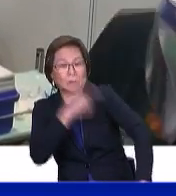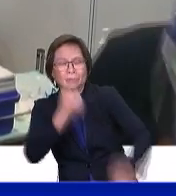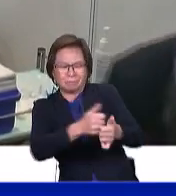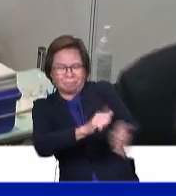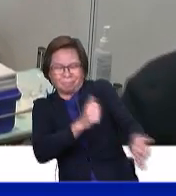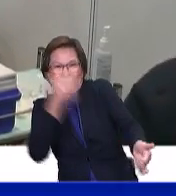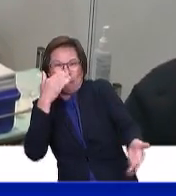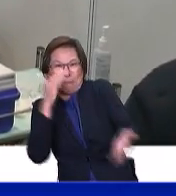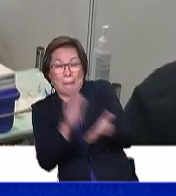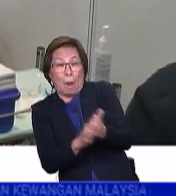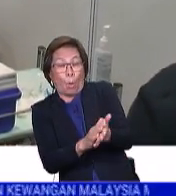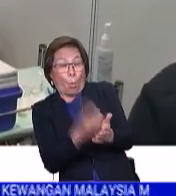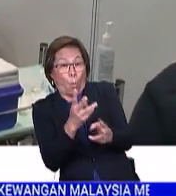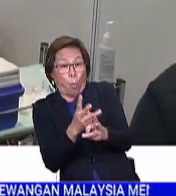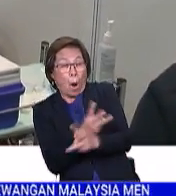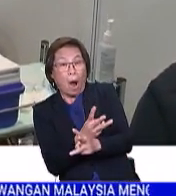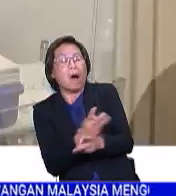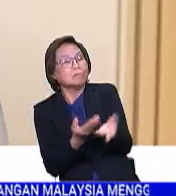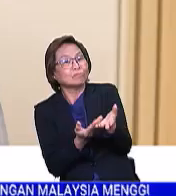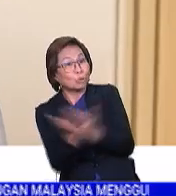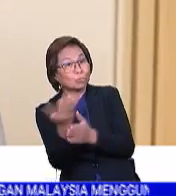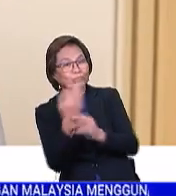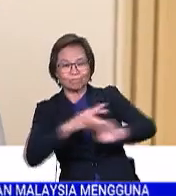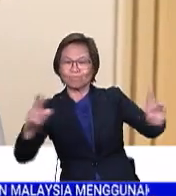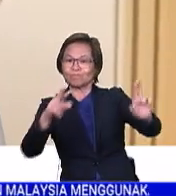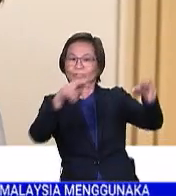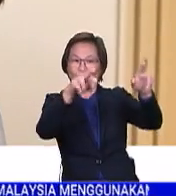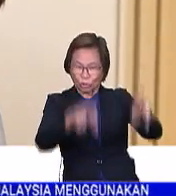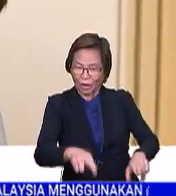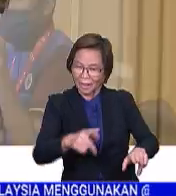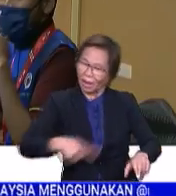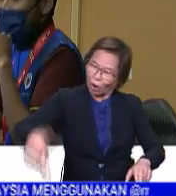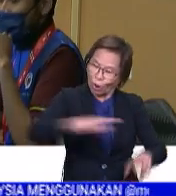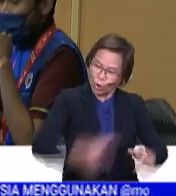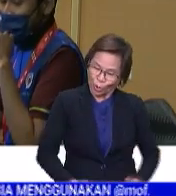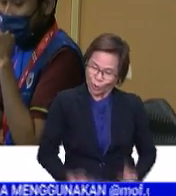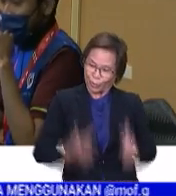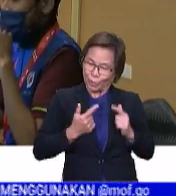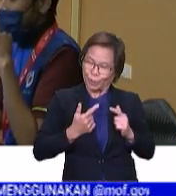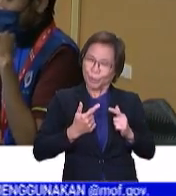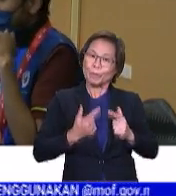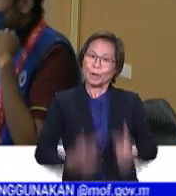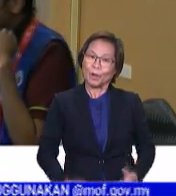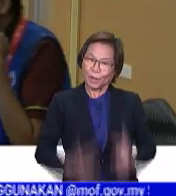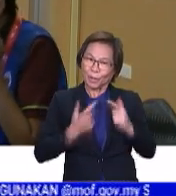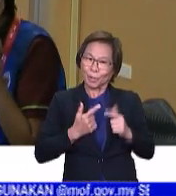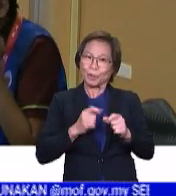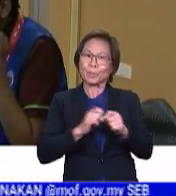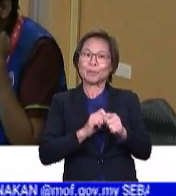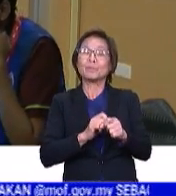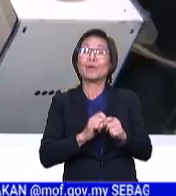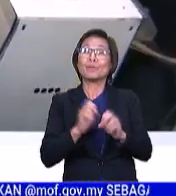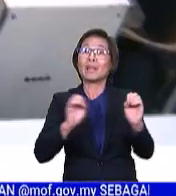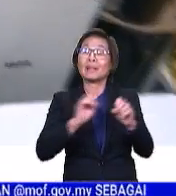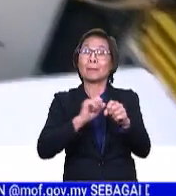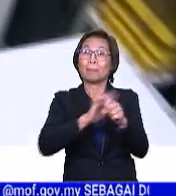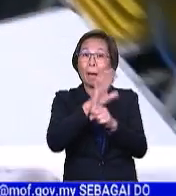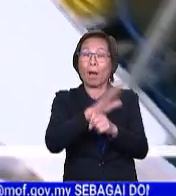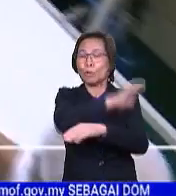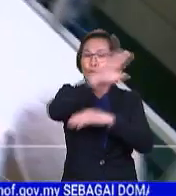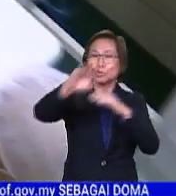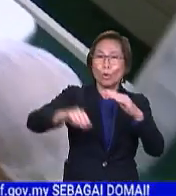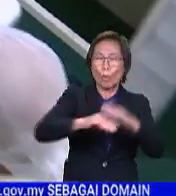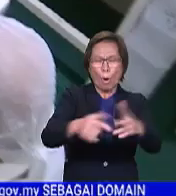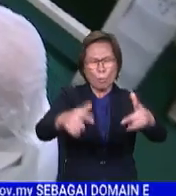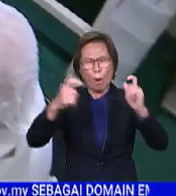mengelakkan mudarat lebih besar, sekaligus menyediakan rakyat hidup dalam situasi pandemik COVID-19. Secara keseluruhan,